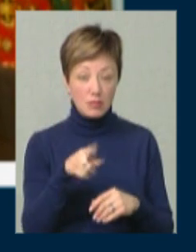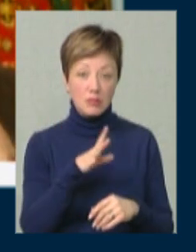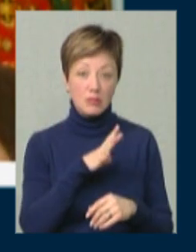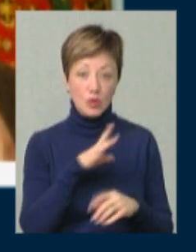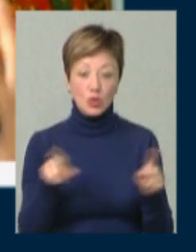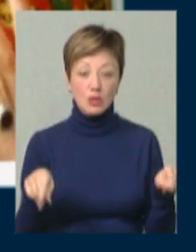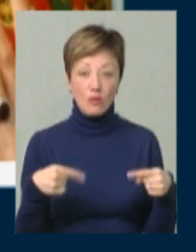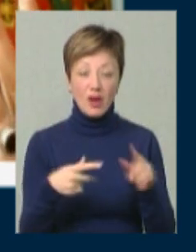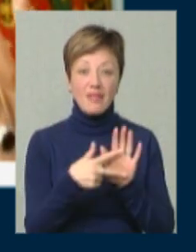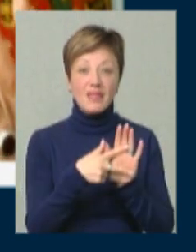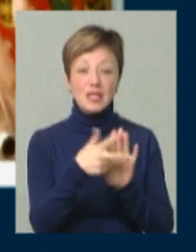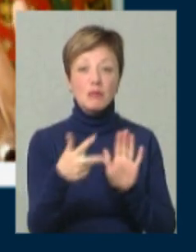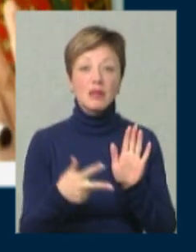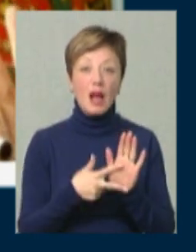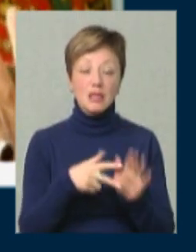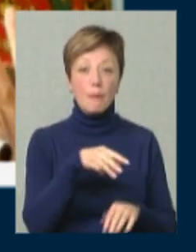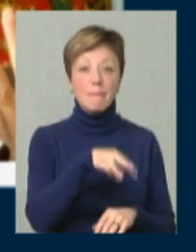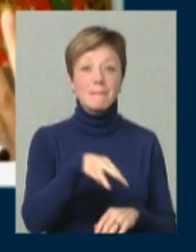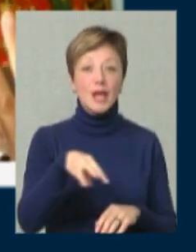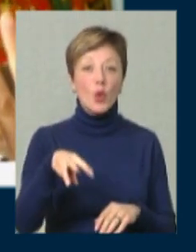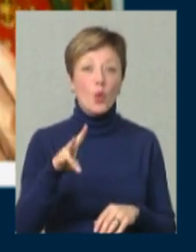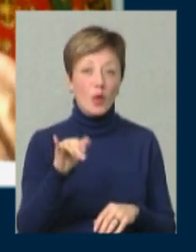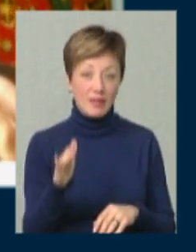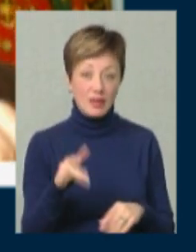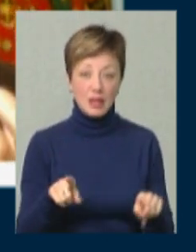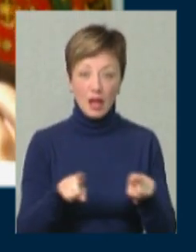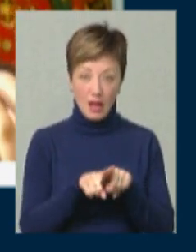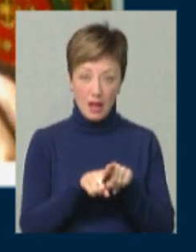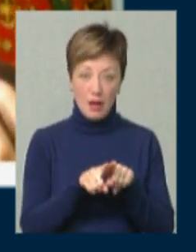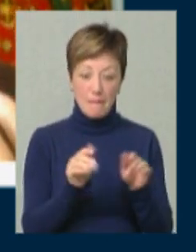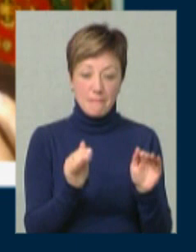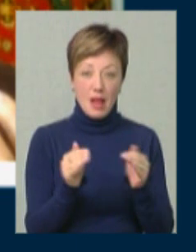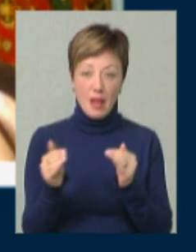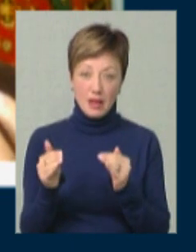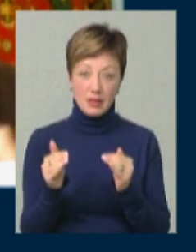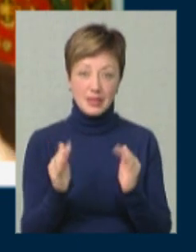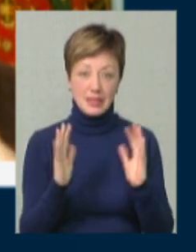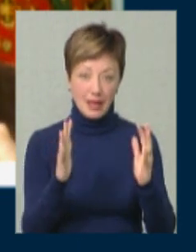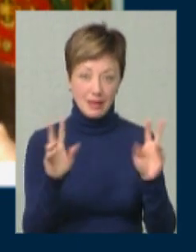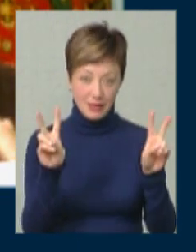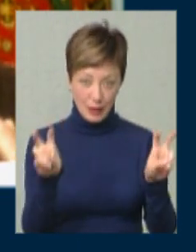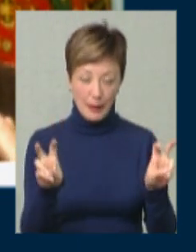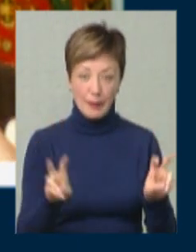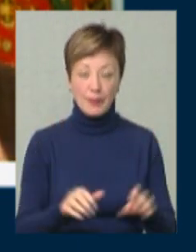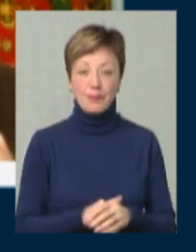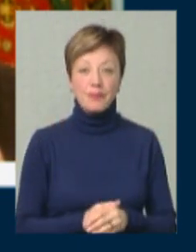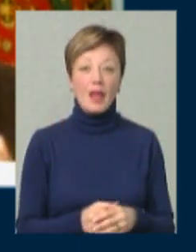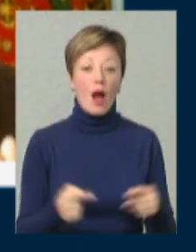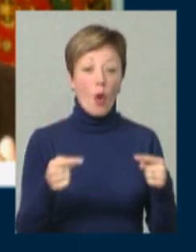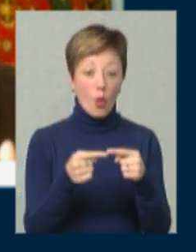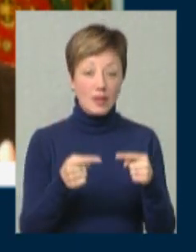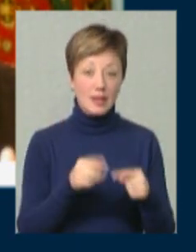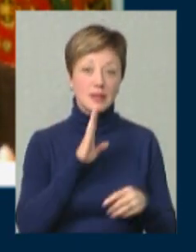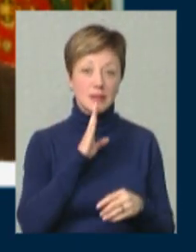було створено 18 мільйонів отаких маленьких садів, де конкретні